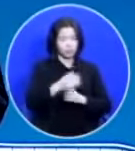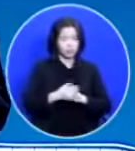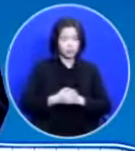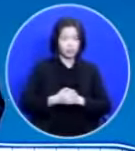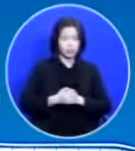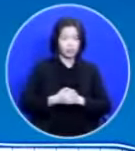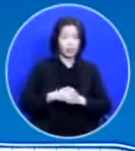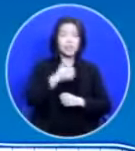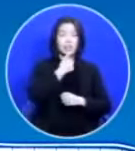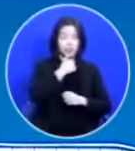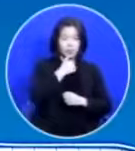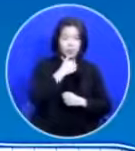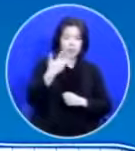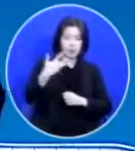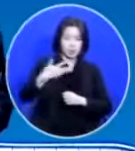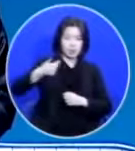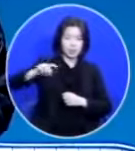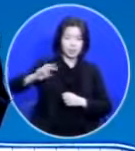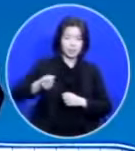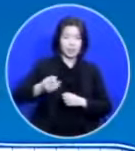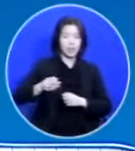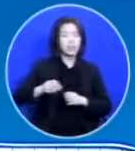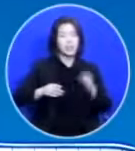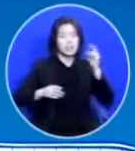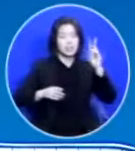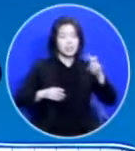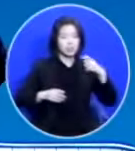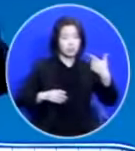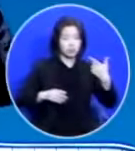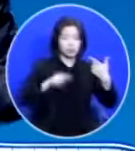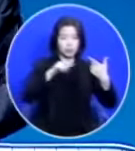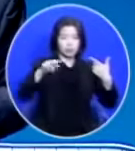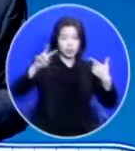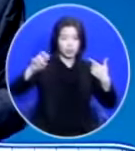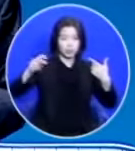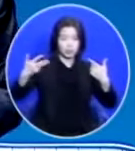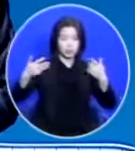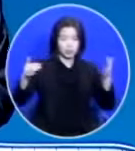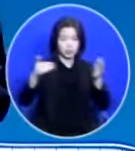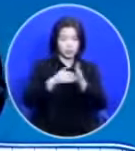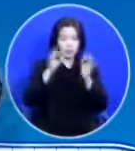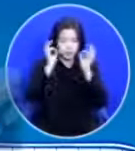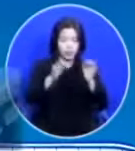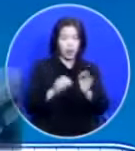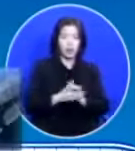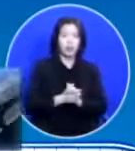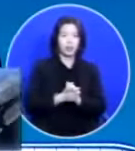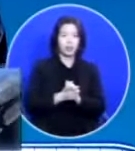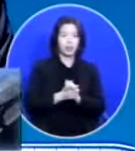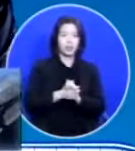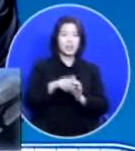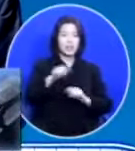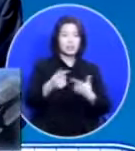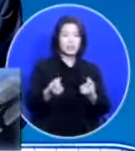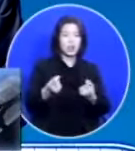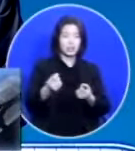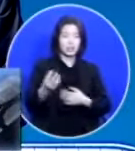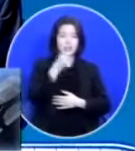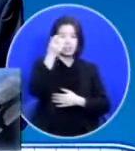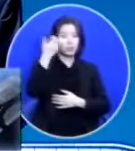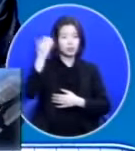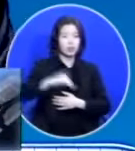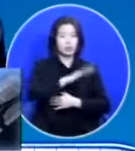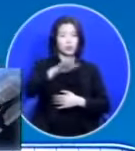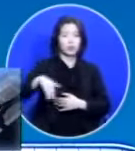로마서 8장 26절부터 27절까지 한번 보세요 이와 같이 성령도 우리의